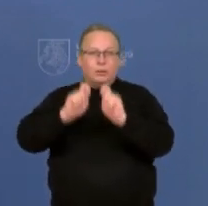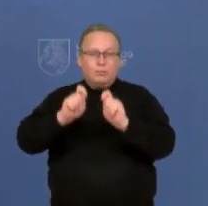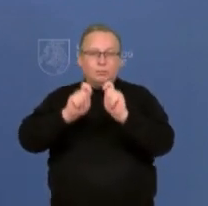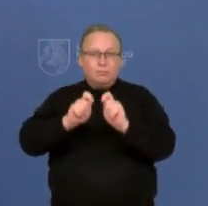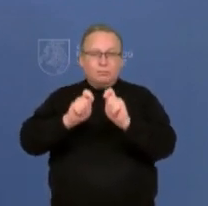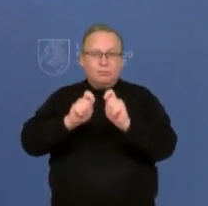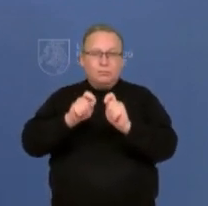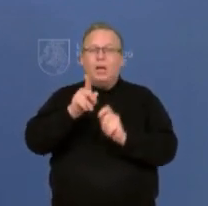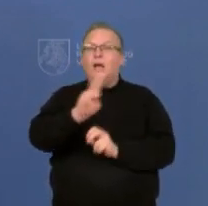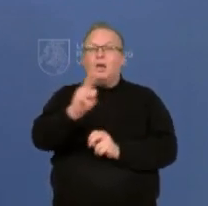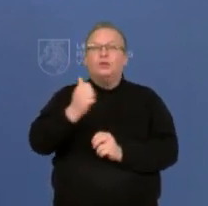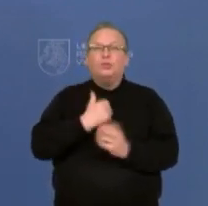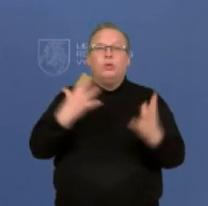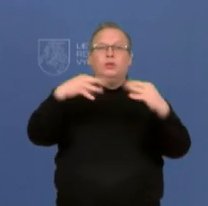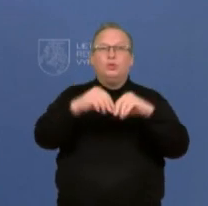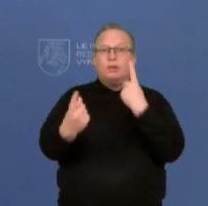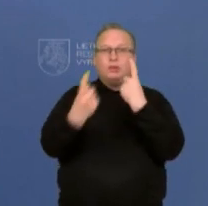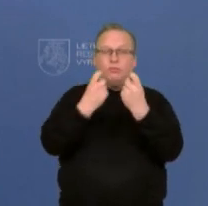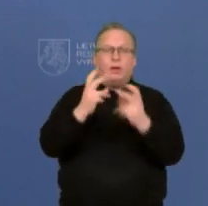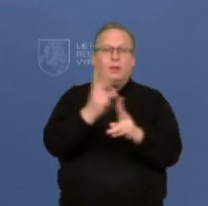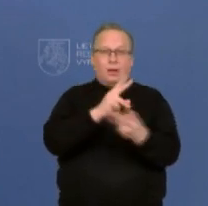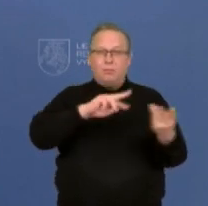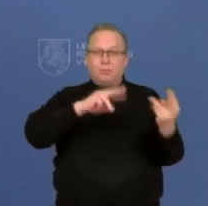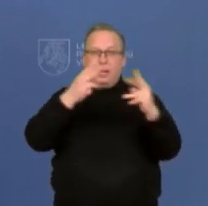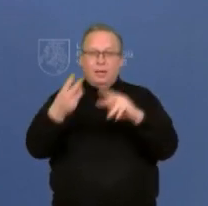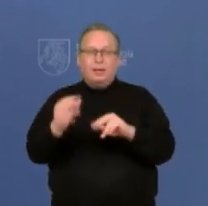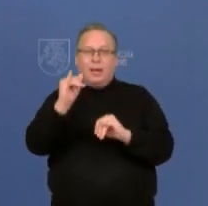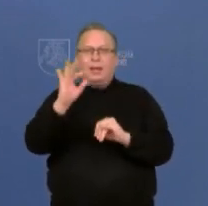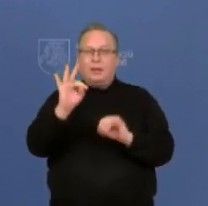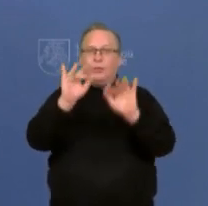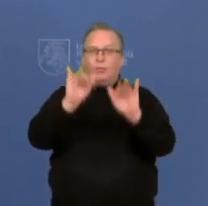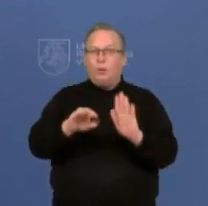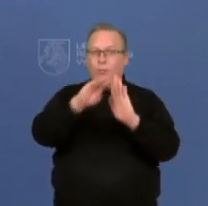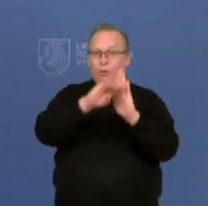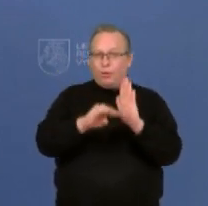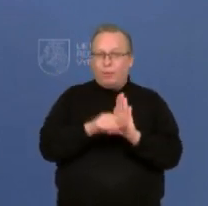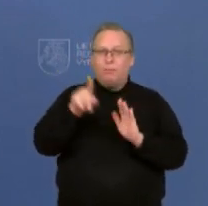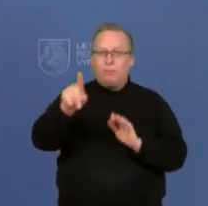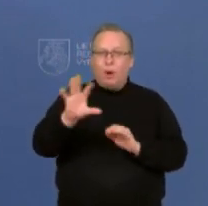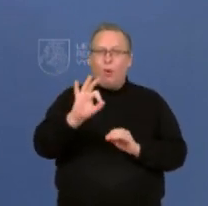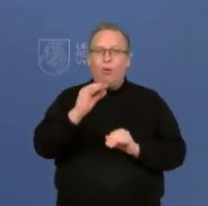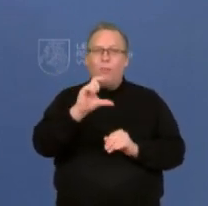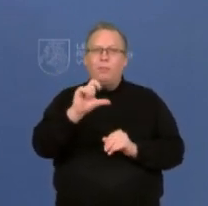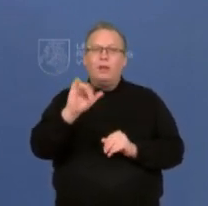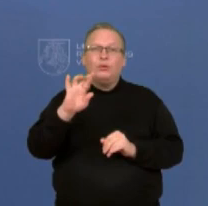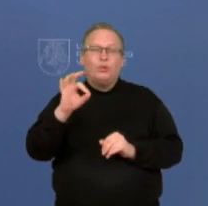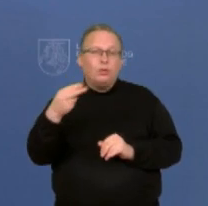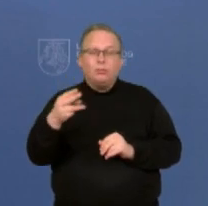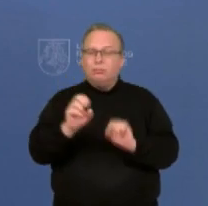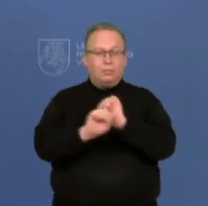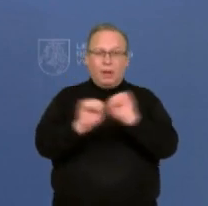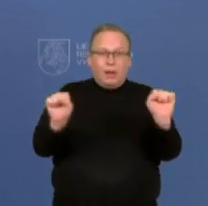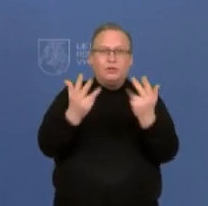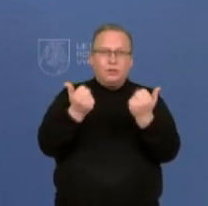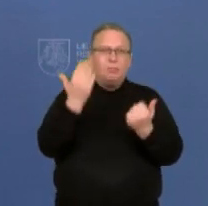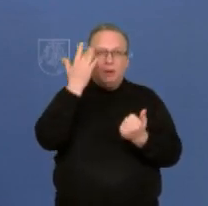pagal tai, kas juos turėtų suvesti, pagal tai, kad reikėtų pakeisti IT sistemas, tai omikronas ne, mums dabar neleidžia šiandien galvoti apie tai, ta prasme.